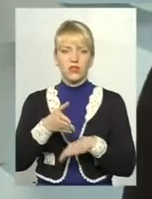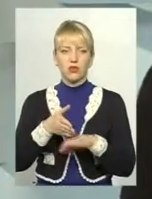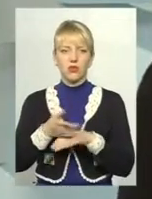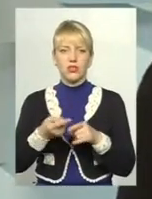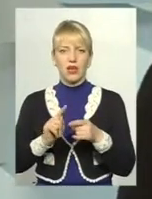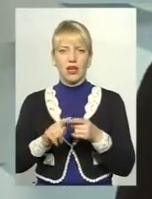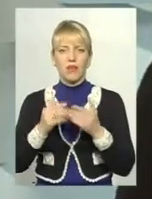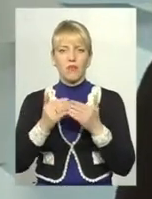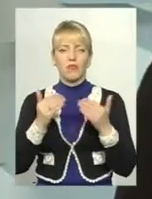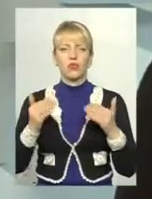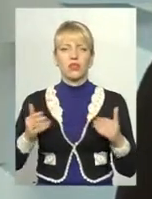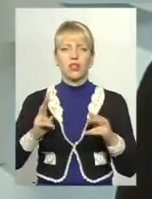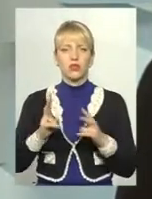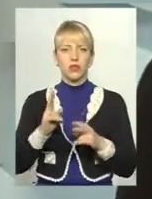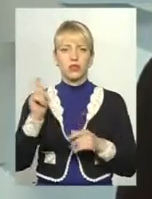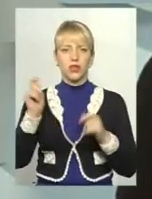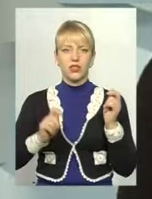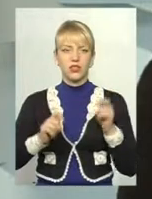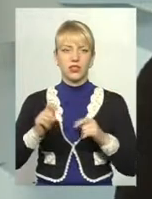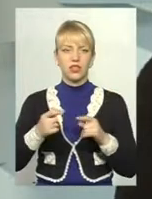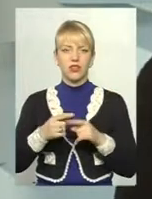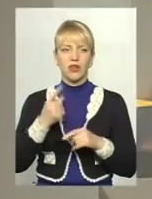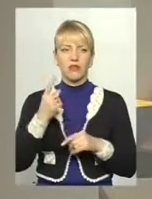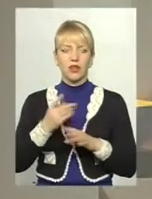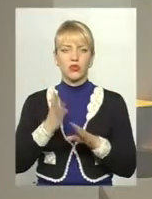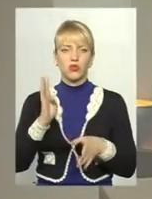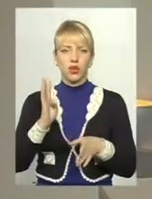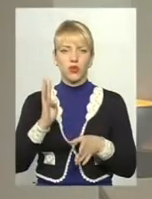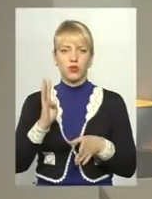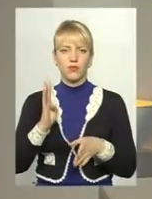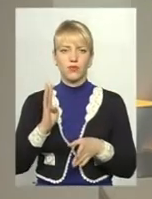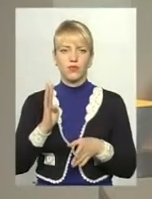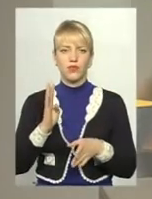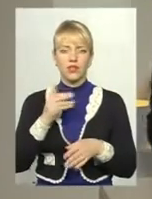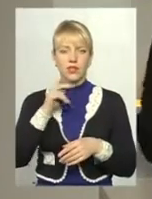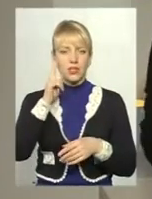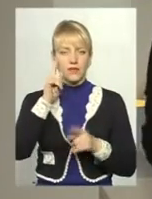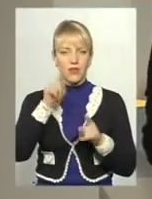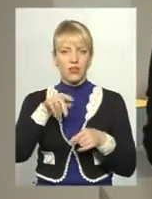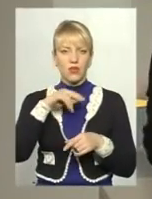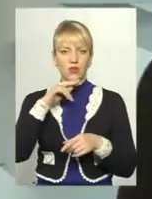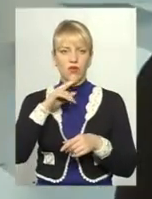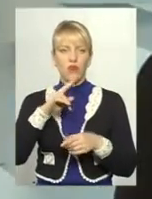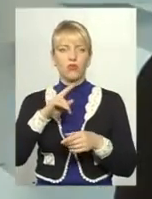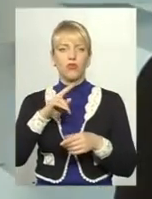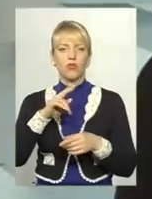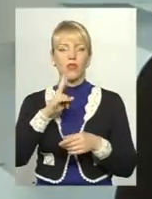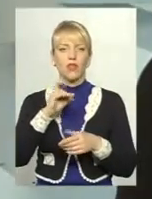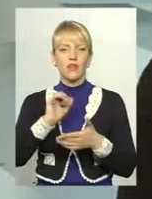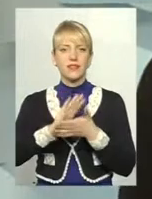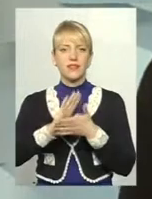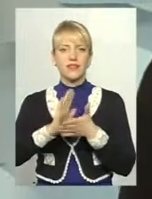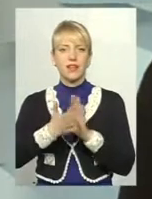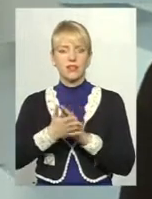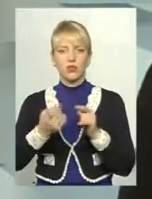музеї, музеї, які туди приїжджають, звичайно, вони в першу чергу звертають увагу на стан самого будиночку.